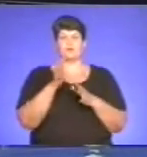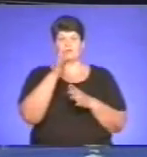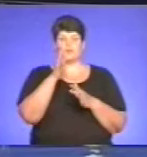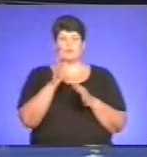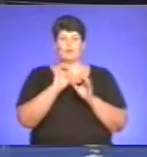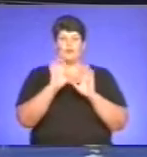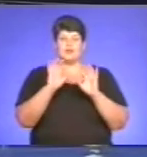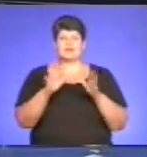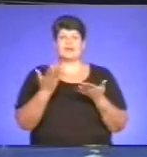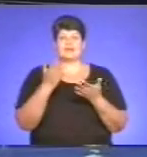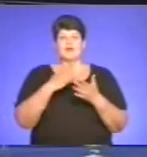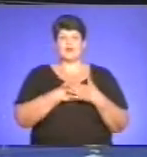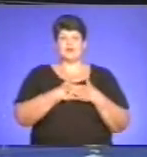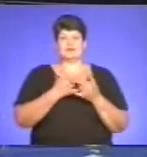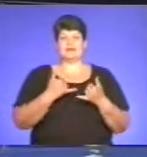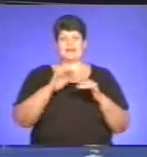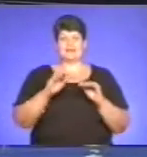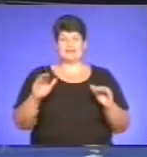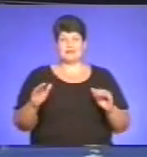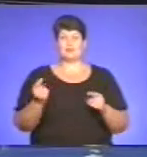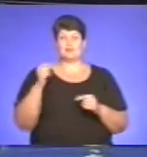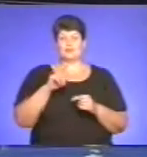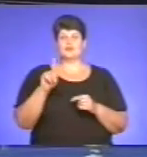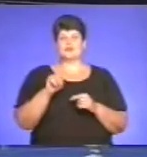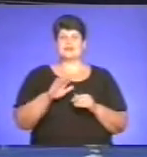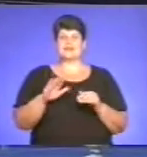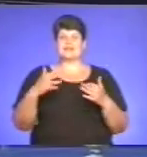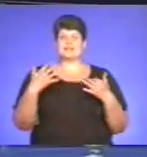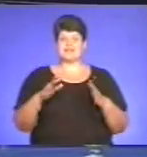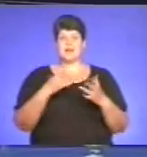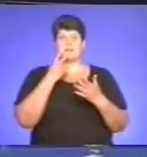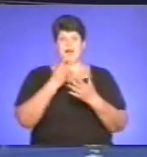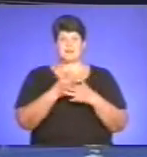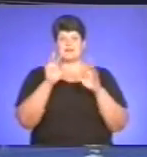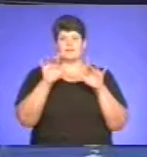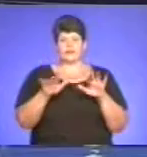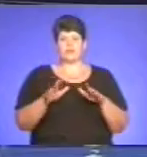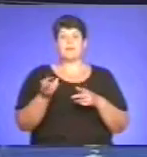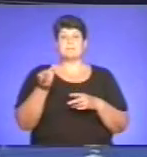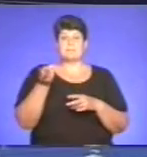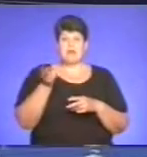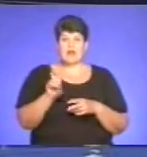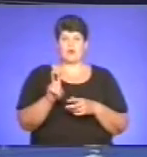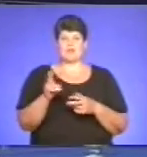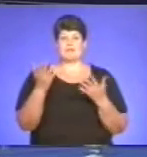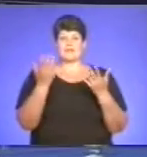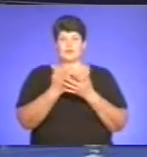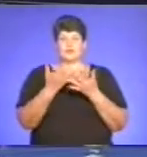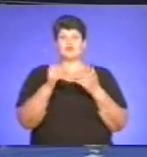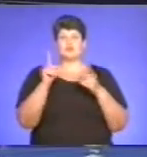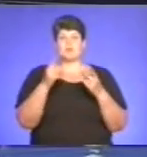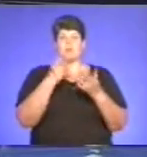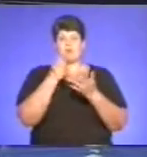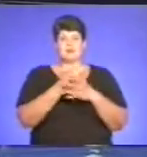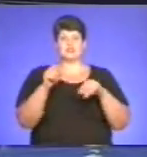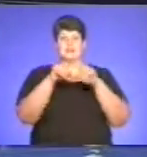улюбленими для дітей. Попри те, що деякі з них діти вже бачили на комп'ютерах, приходять у кінотеатр, щоб побачити це